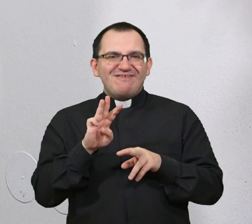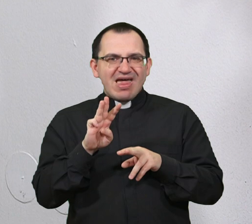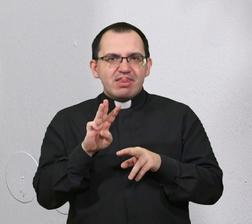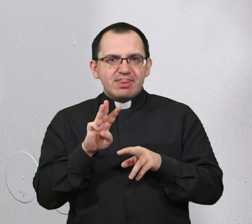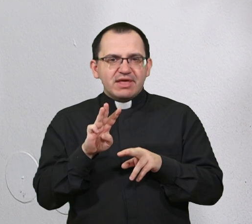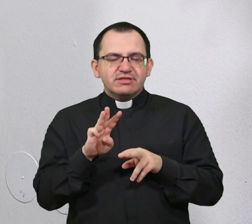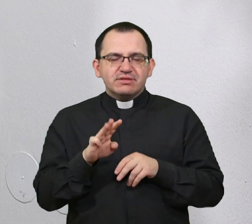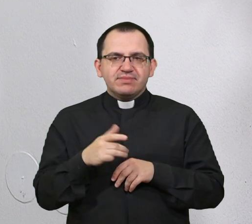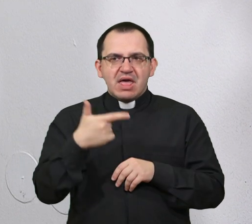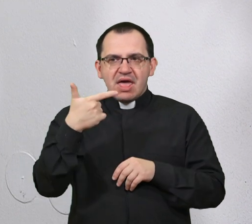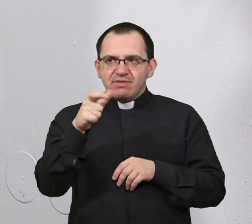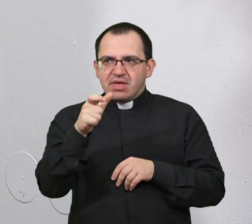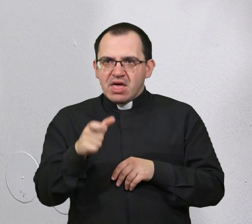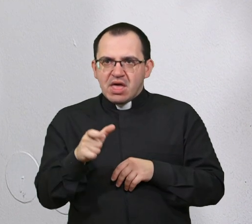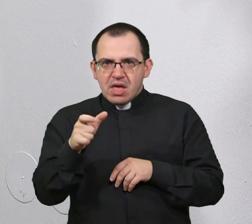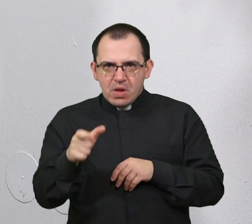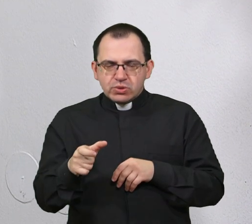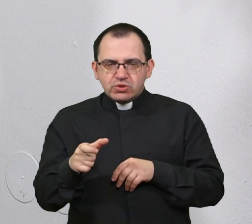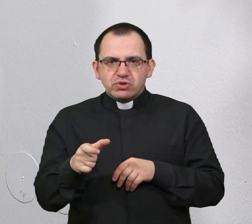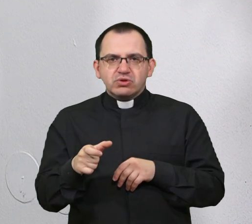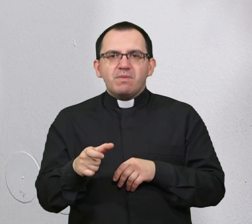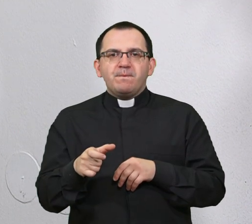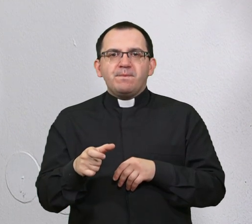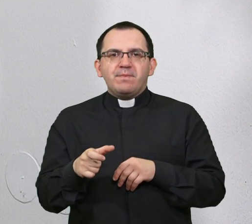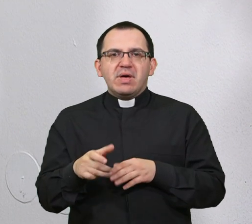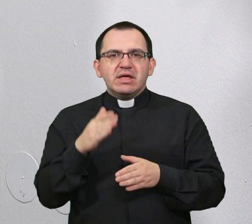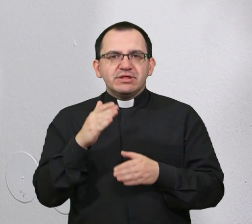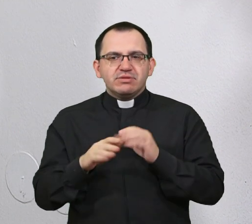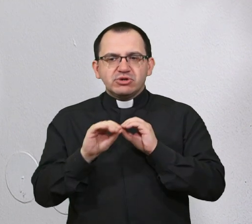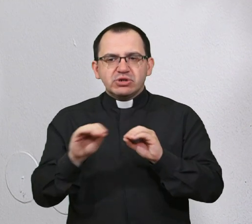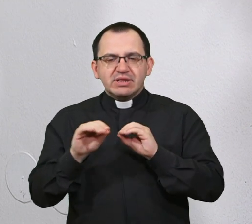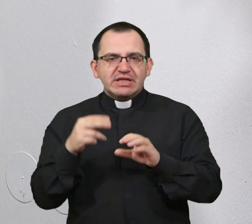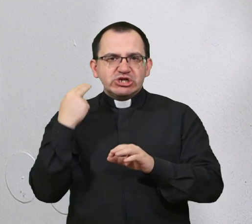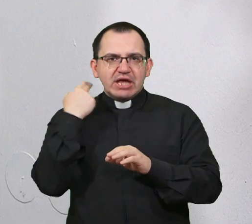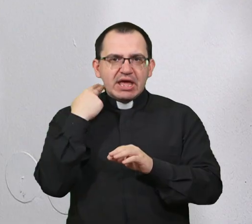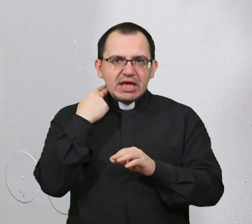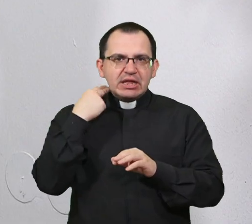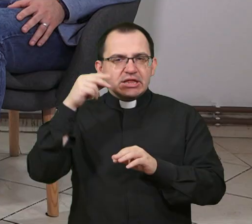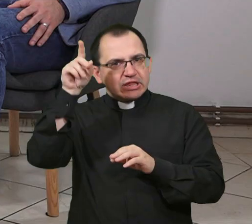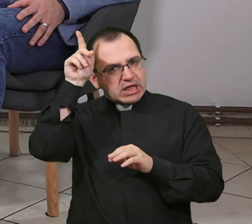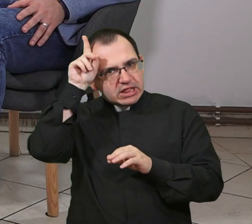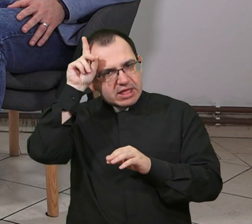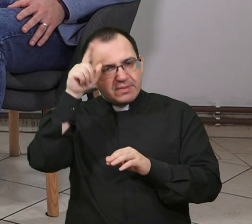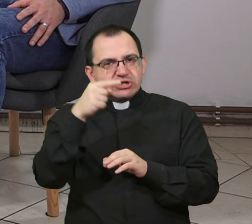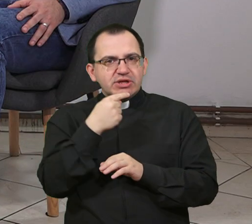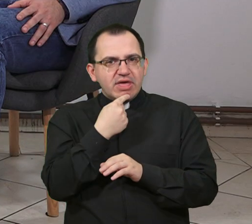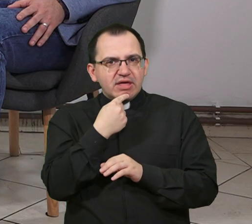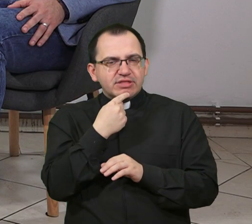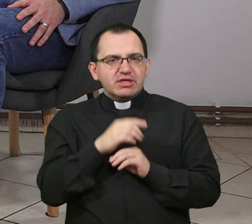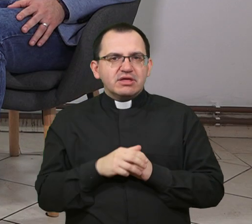Dvoje članova su završili tečaj engleskog, njemačkog.